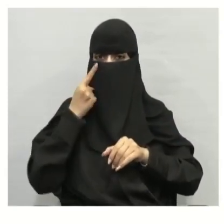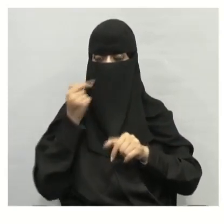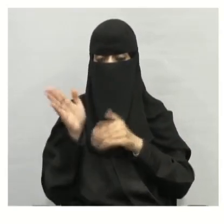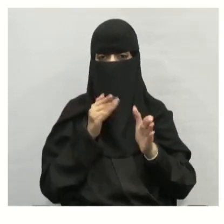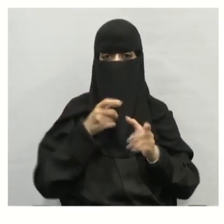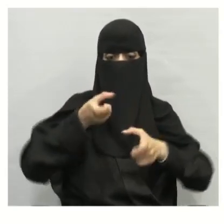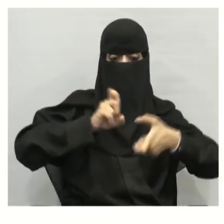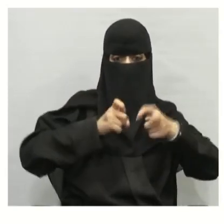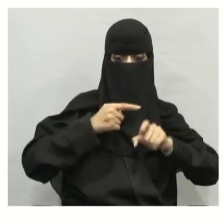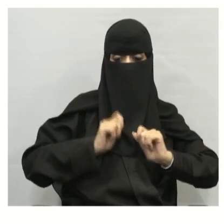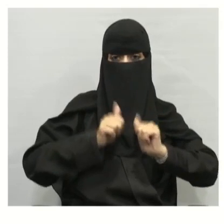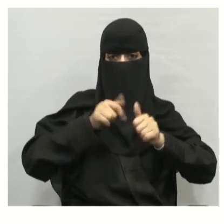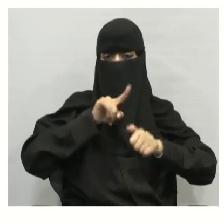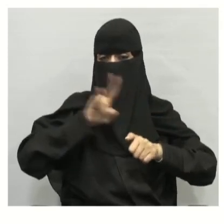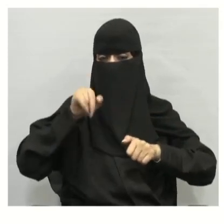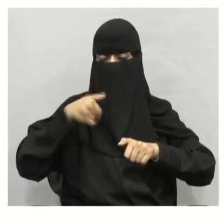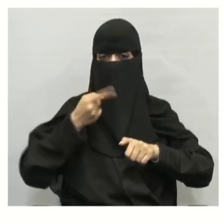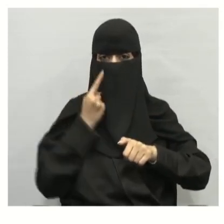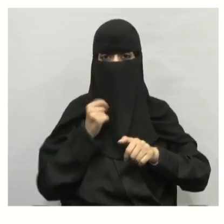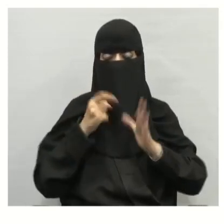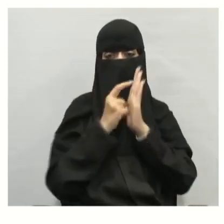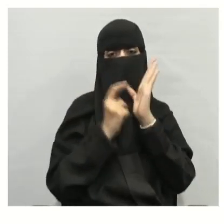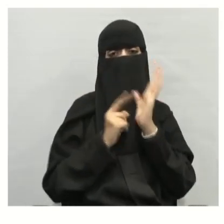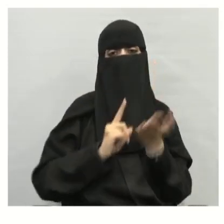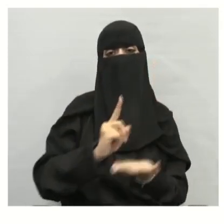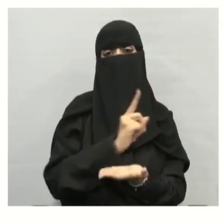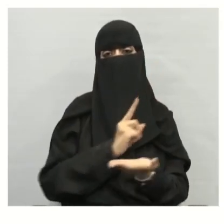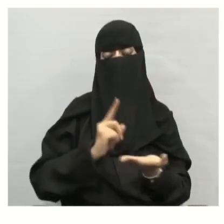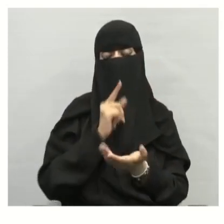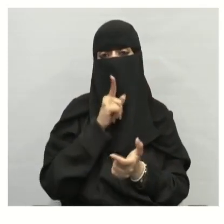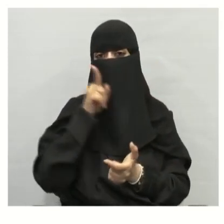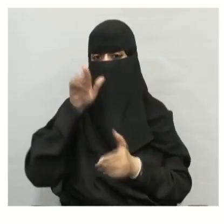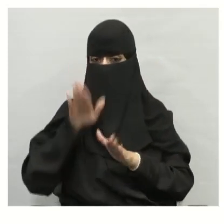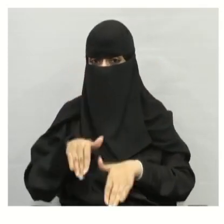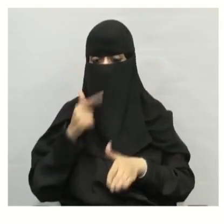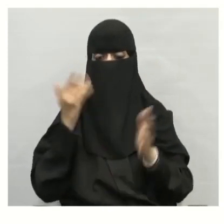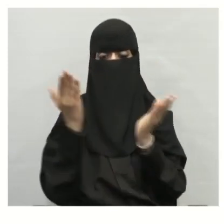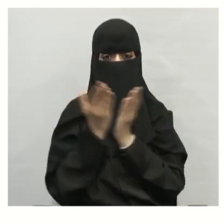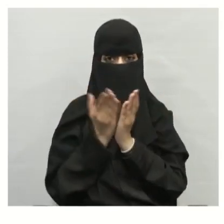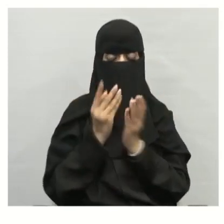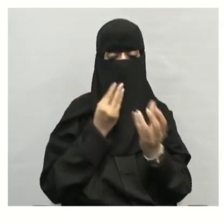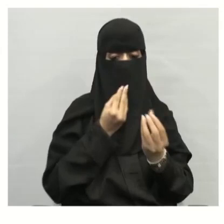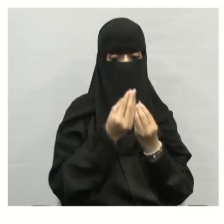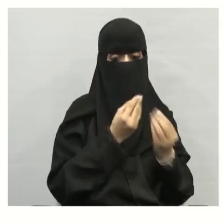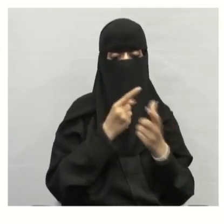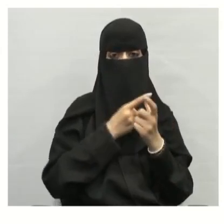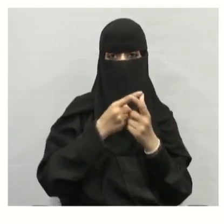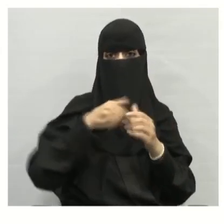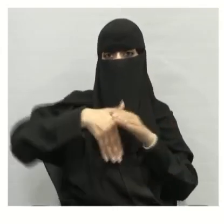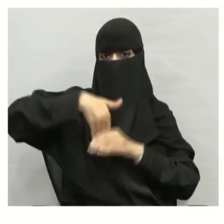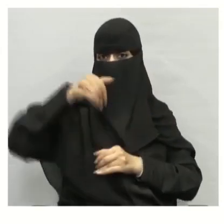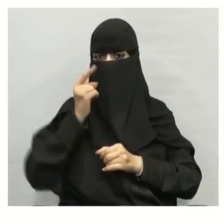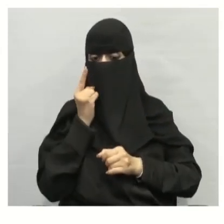والمكونات غير الحية في النظام البيئي إذن هو دراسة التفاعل